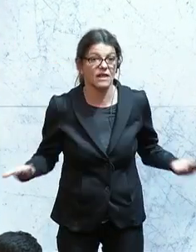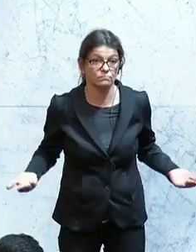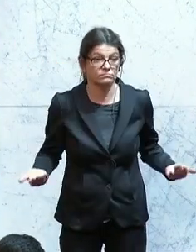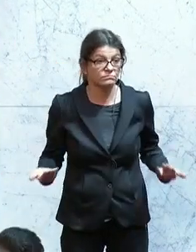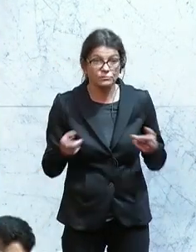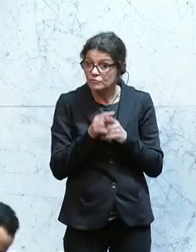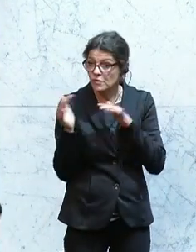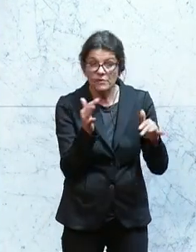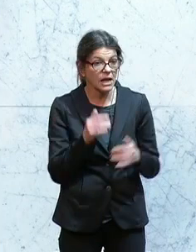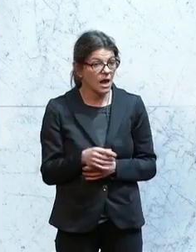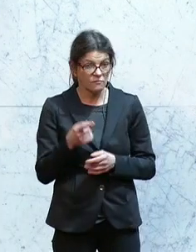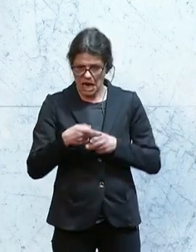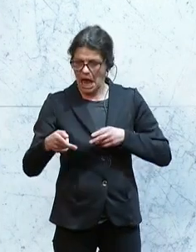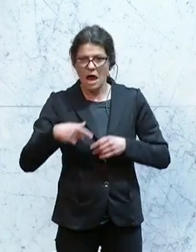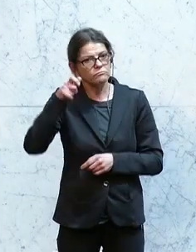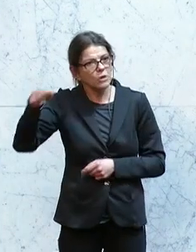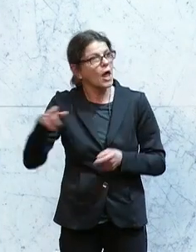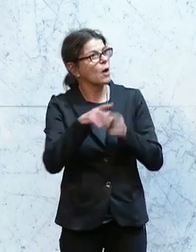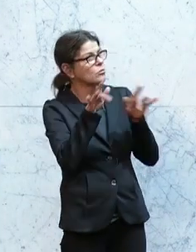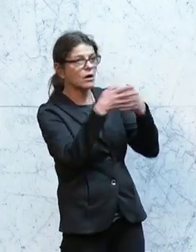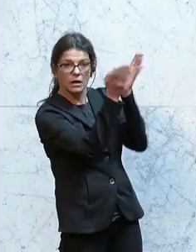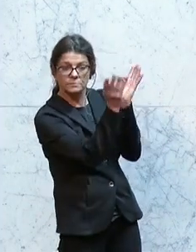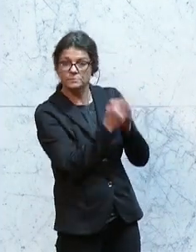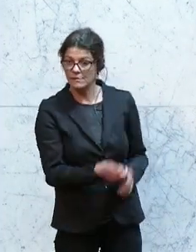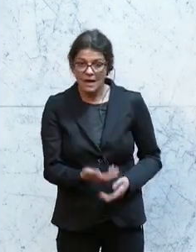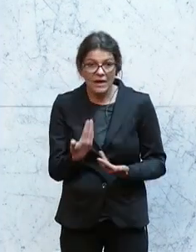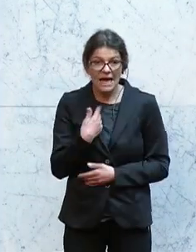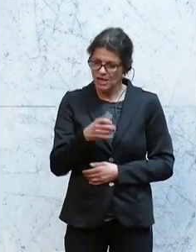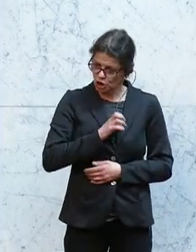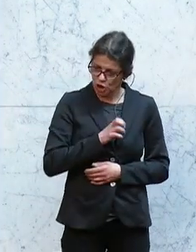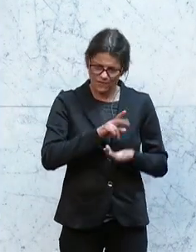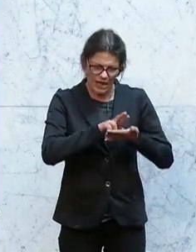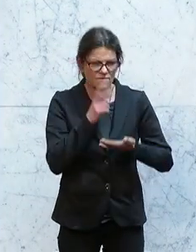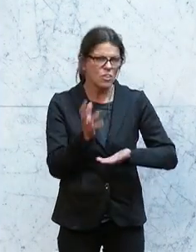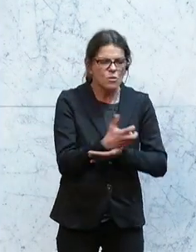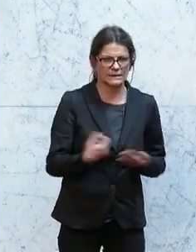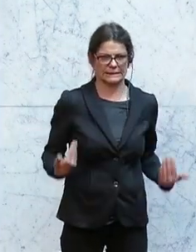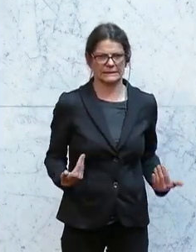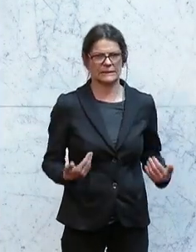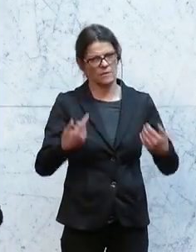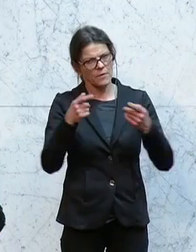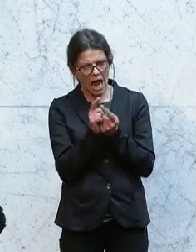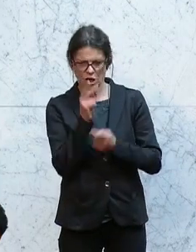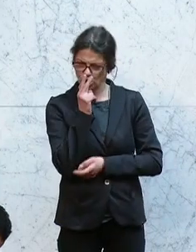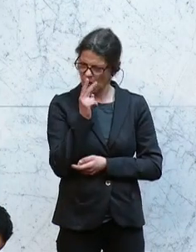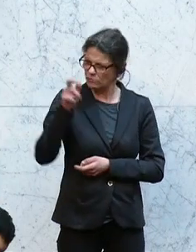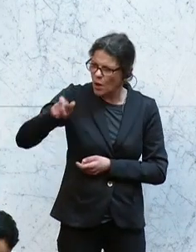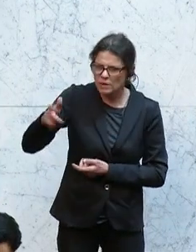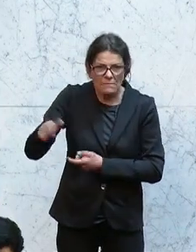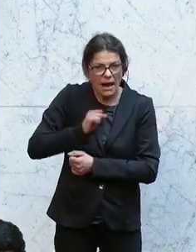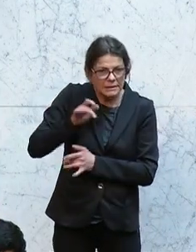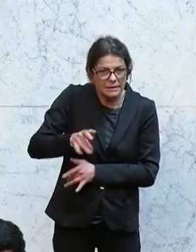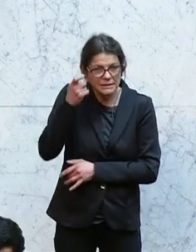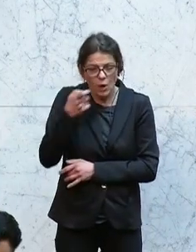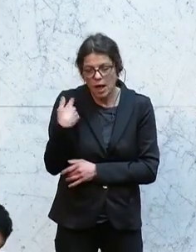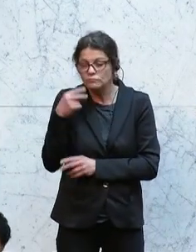viele heute der reifen Generation hier sind, dass wir die Chancen der Digitalisierung nutzen und dabei auf die Ängste und die Sorgen eingehen.